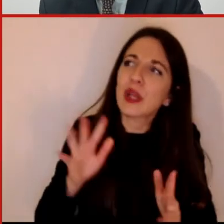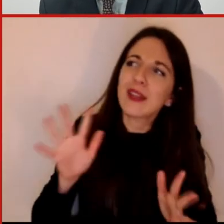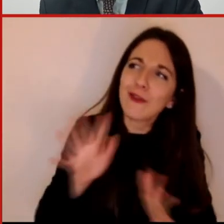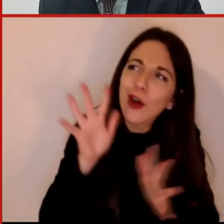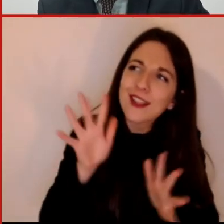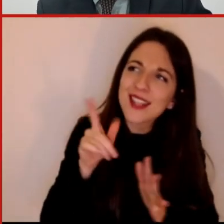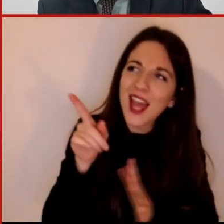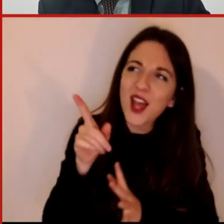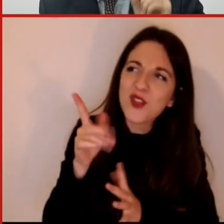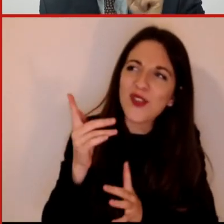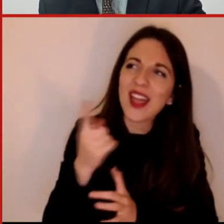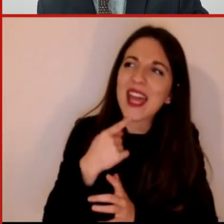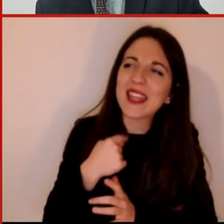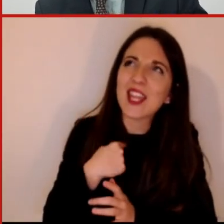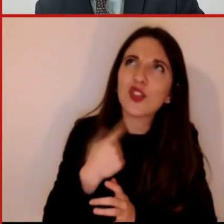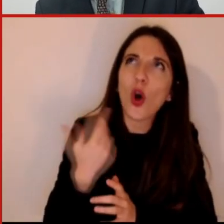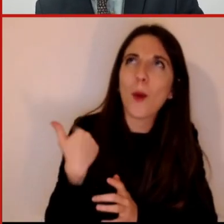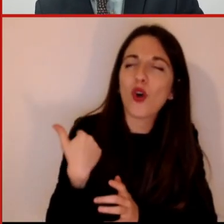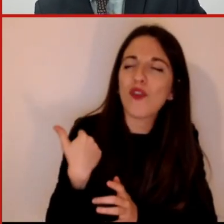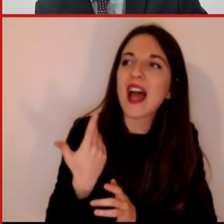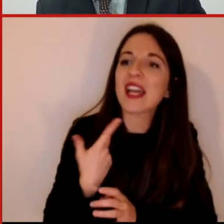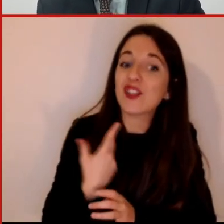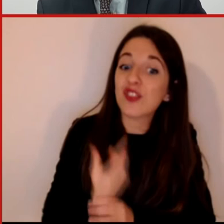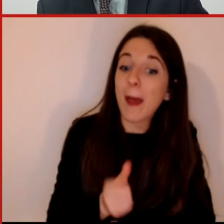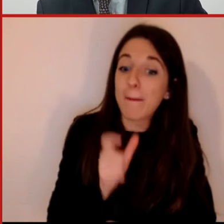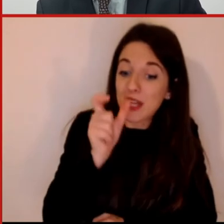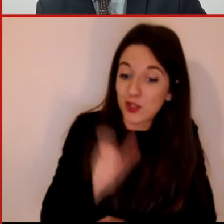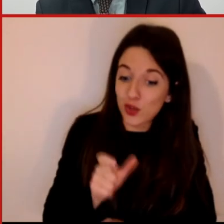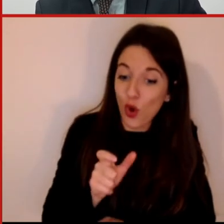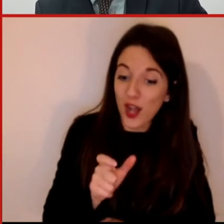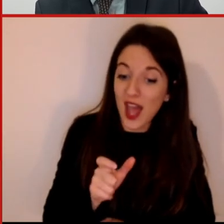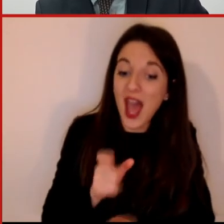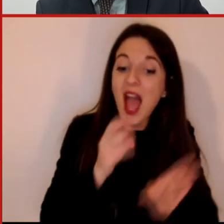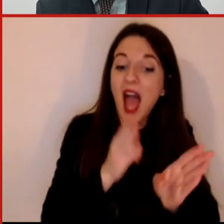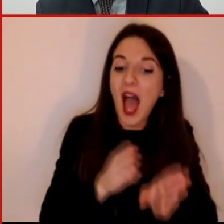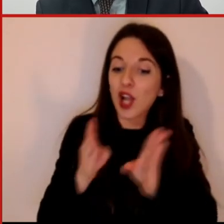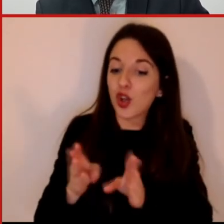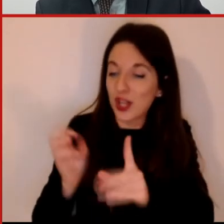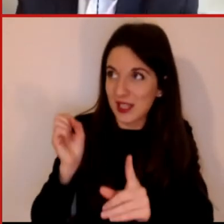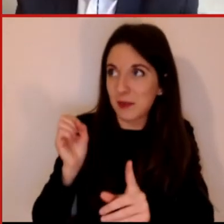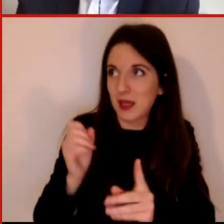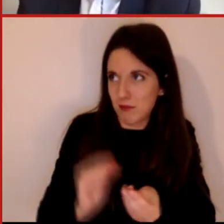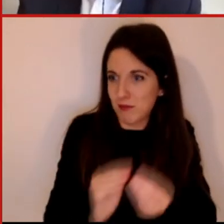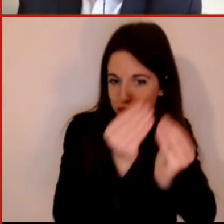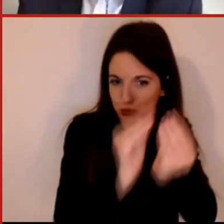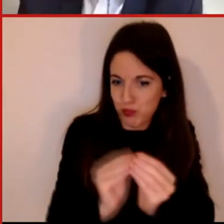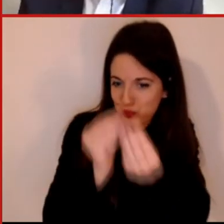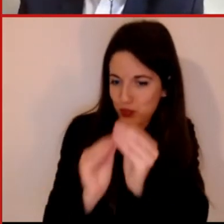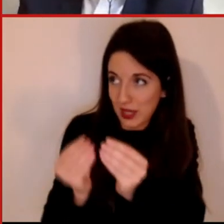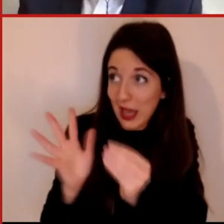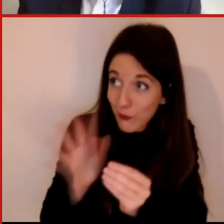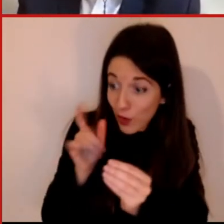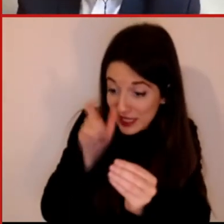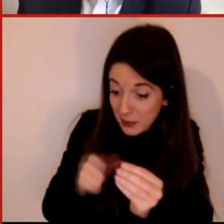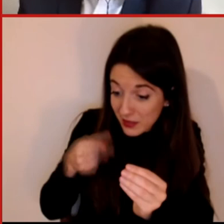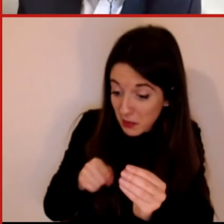algoritmi che ovviamente li influenzano. Questo è il primo tema che sottopongo alla sua attenzione professore. Questo un tema importantissimo, sono due